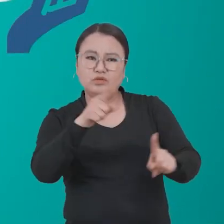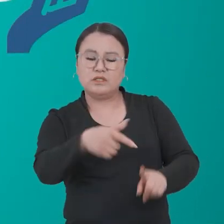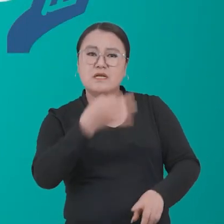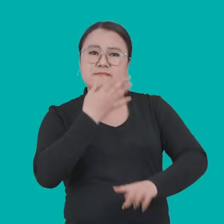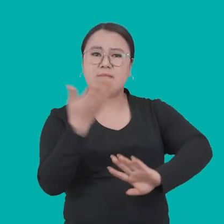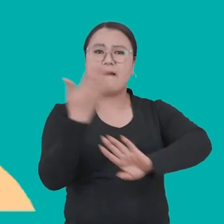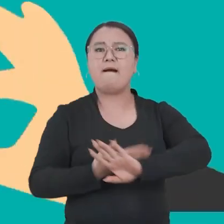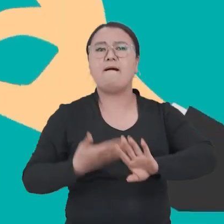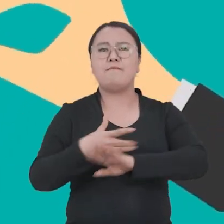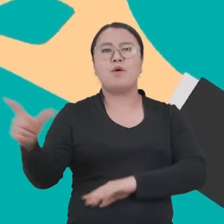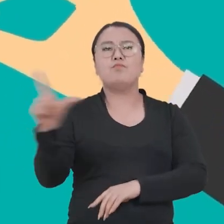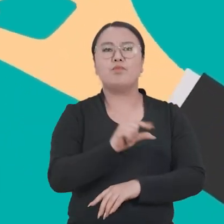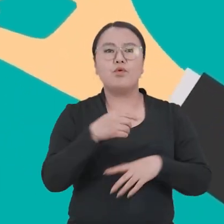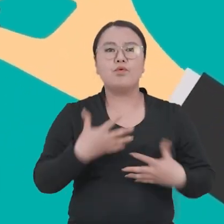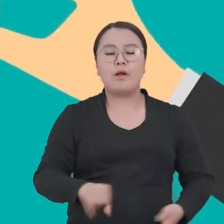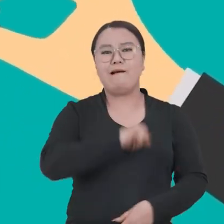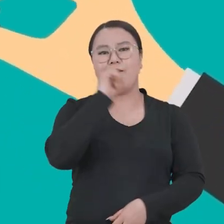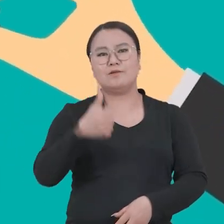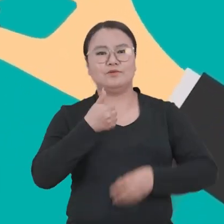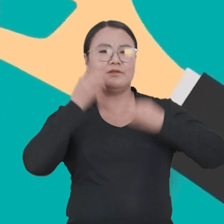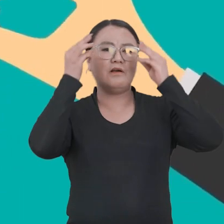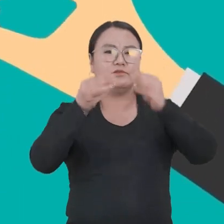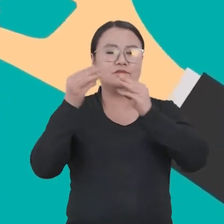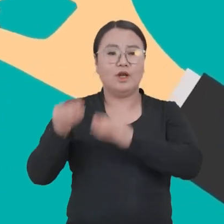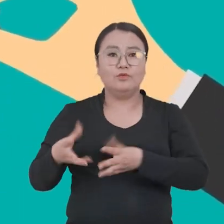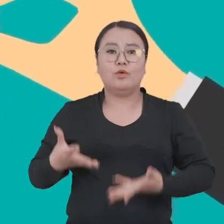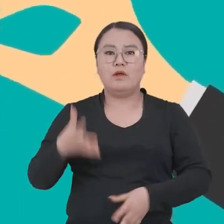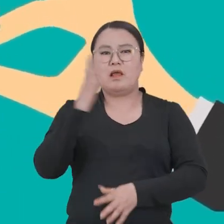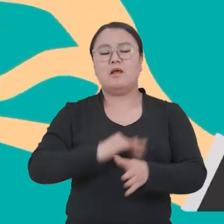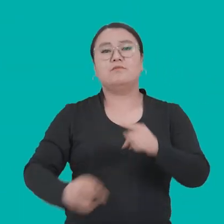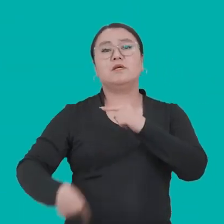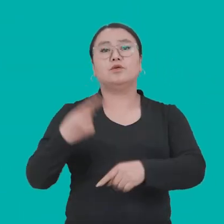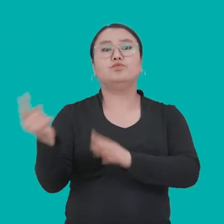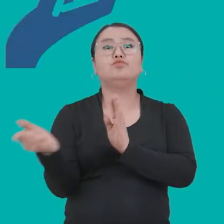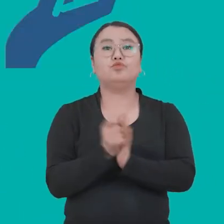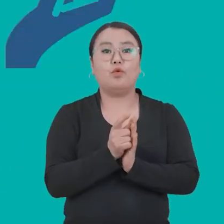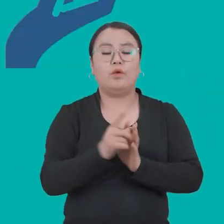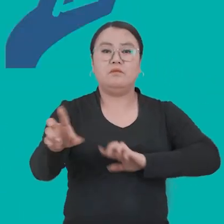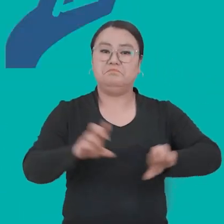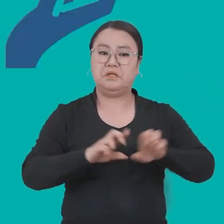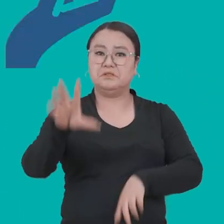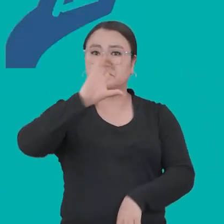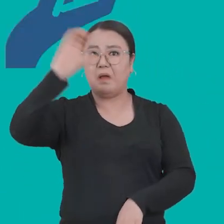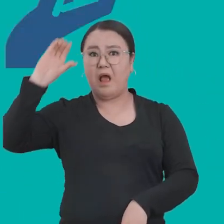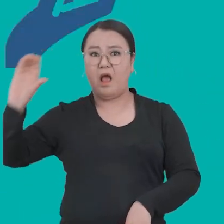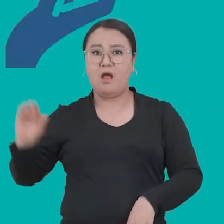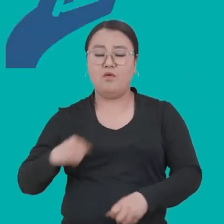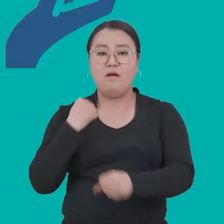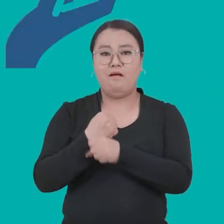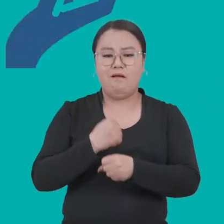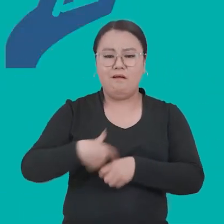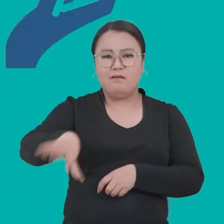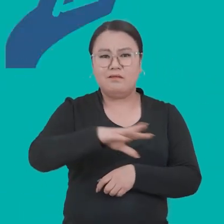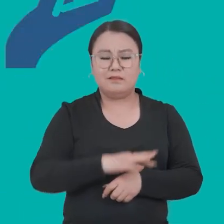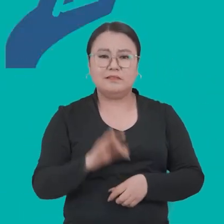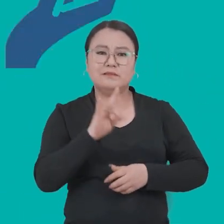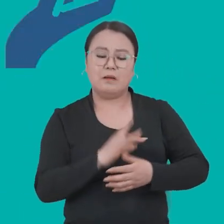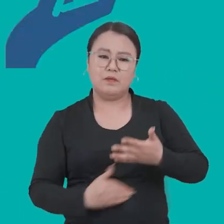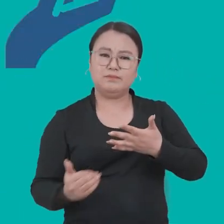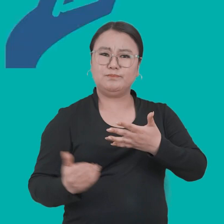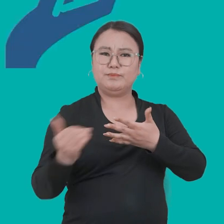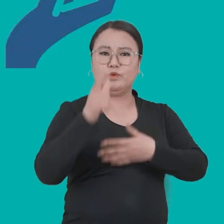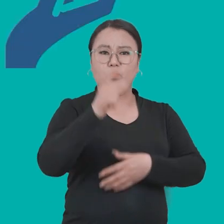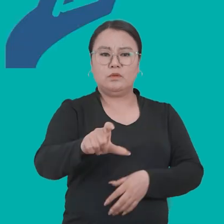сэргэээлэх, буурулг, асуудлэг авч шээдвэрдэж баагаан элүү чагулэм. Урчирнэ бизинсэйн байгүлгүуд үлэждэгаан хаан аэлваа шатанд